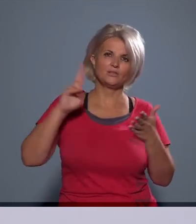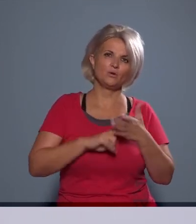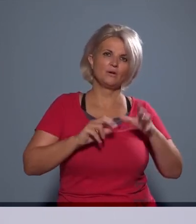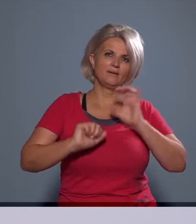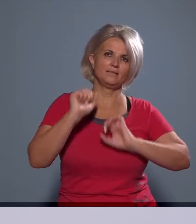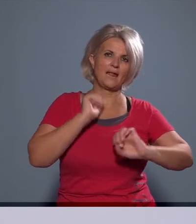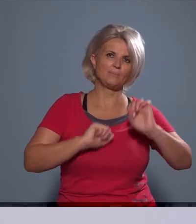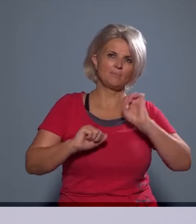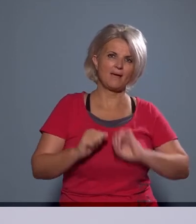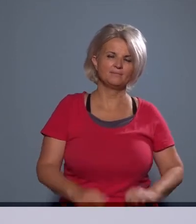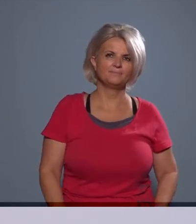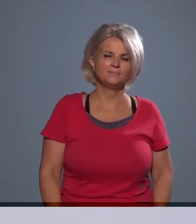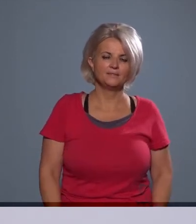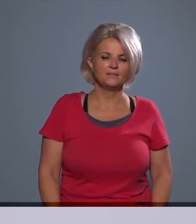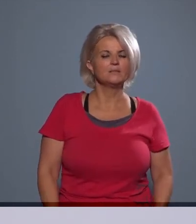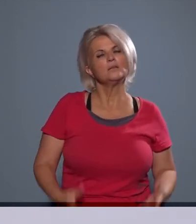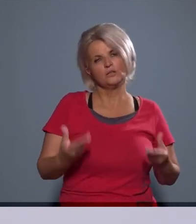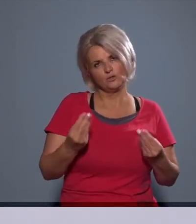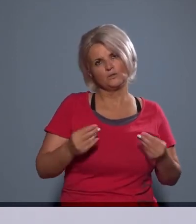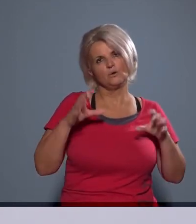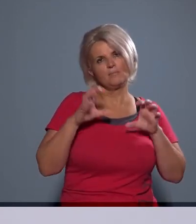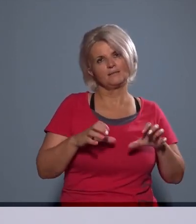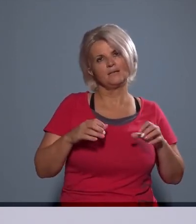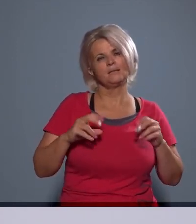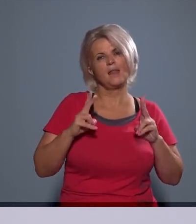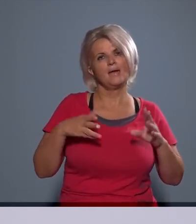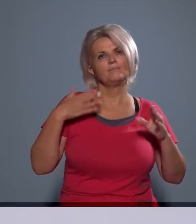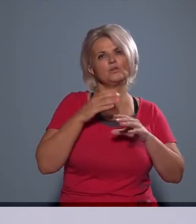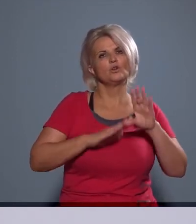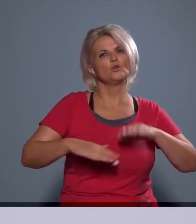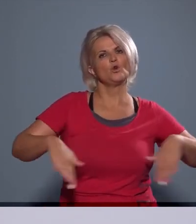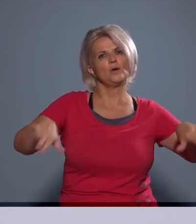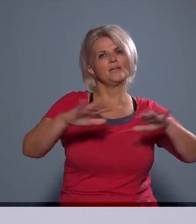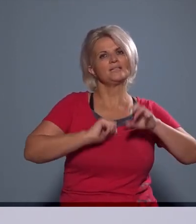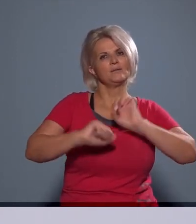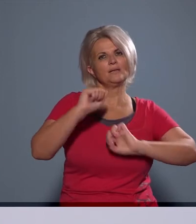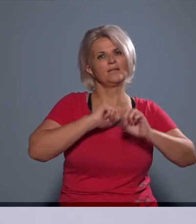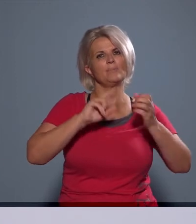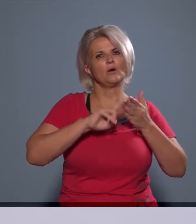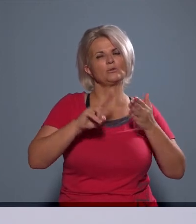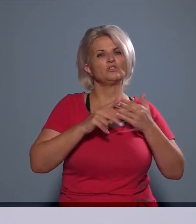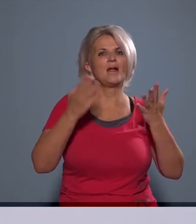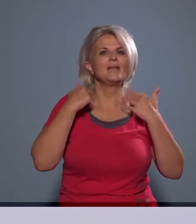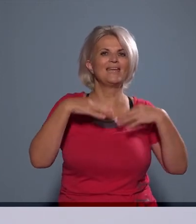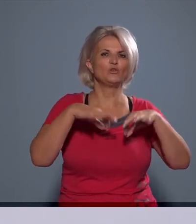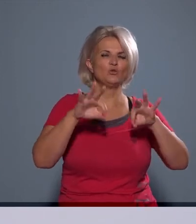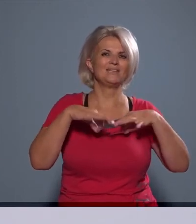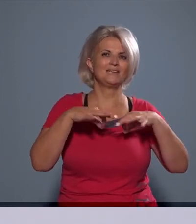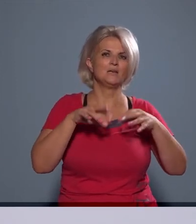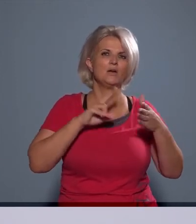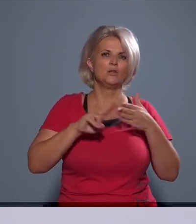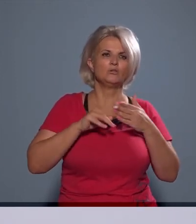ahogy ezt eddig is megtették egyébként számosan, fordulhatnak a környezetvédelmi hatósághoz, a légügyi hatósághoz, vagy akár